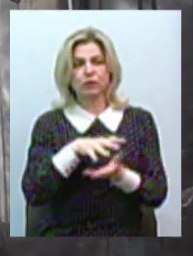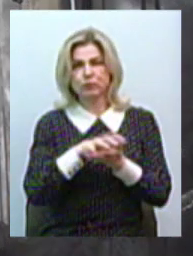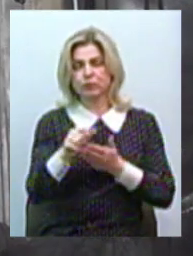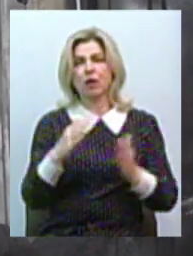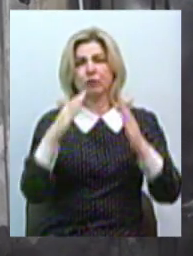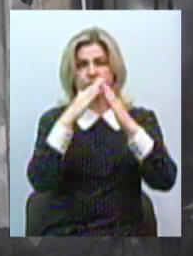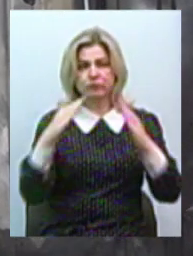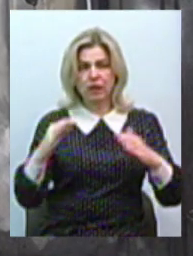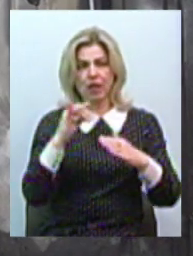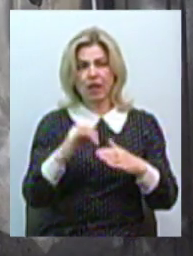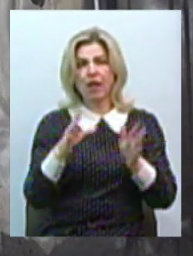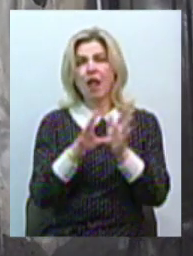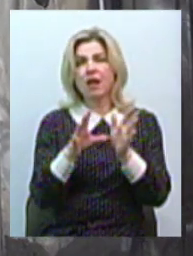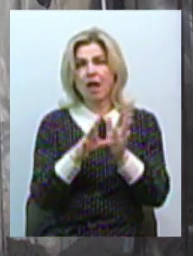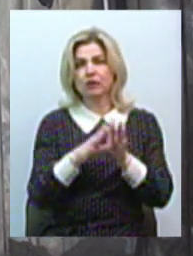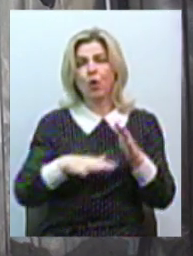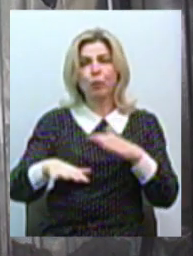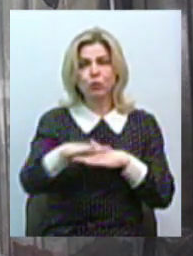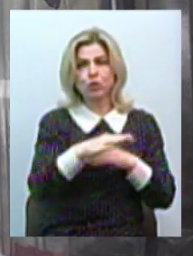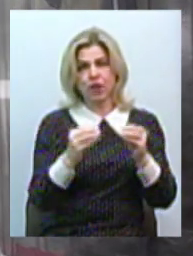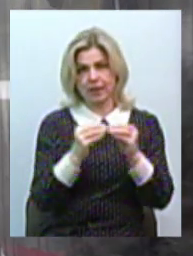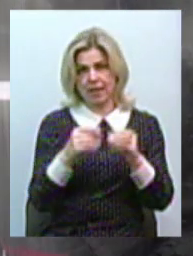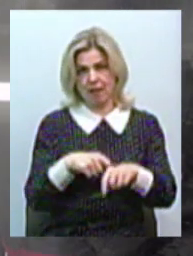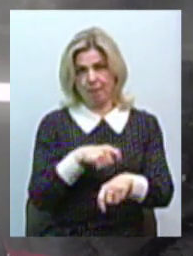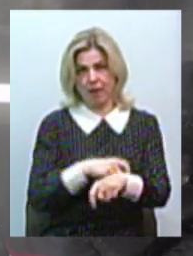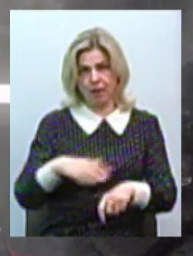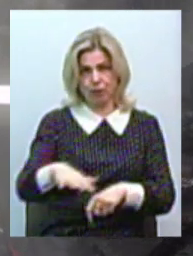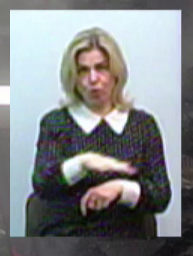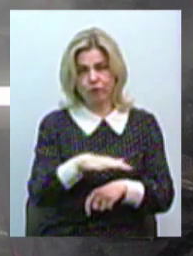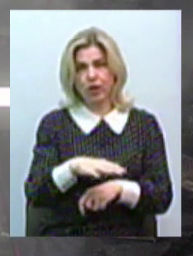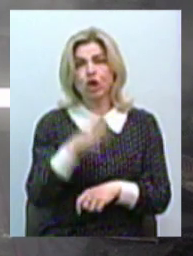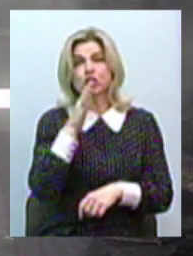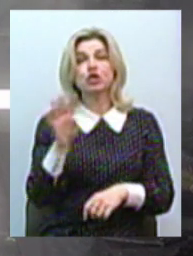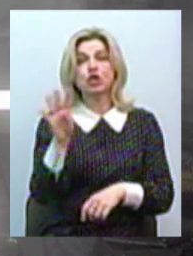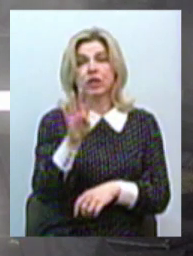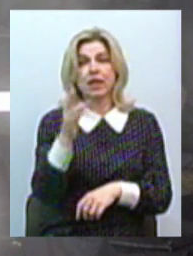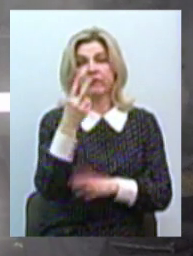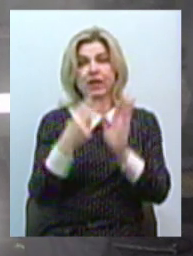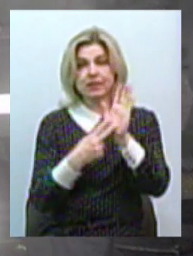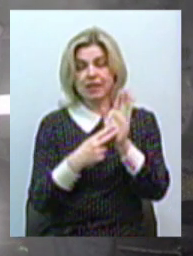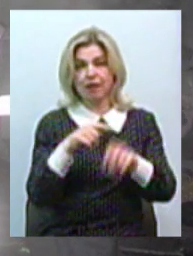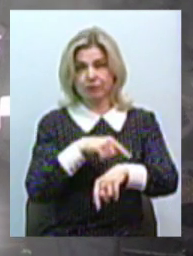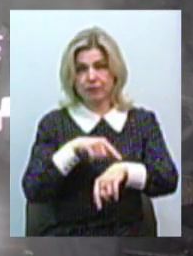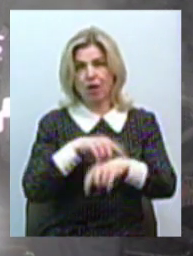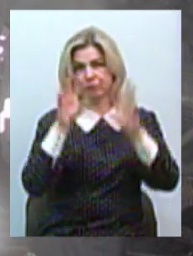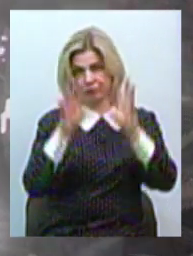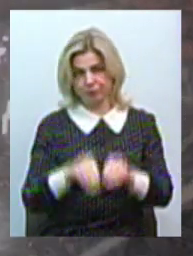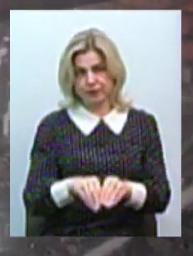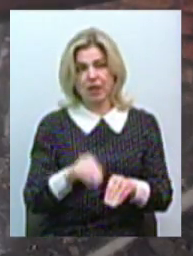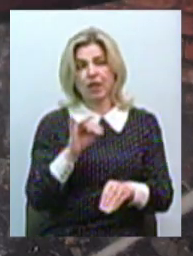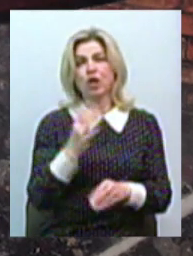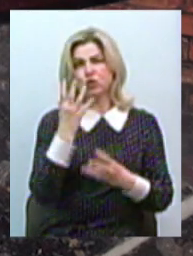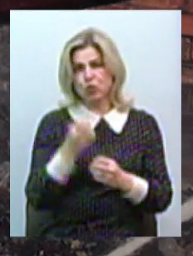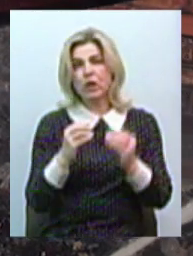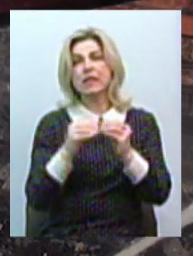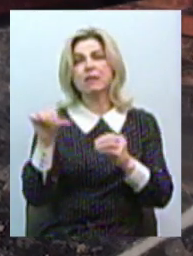дроти електромережі на площі 10 квадратних метрів. О 4-й 27 пожежу локалізували, ще за 10 хвилин ліквідували.